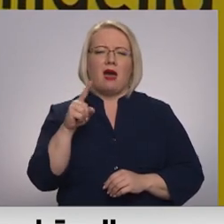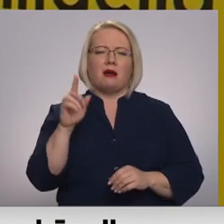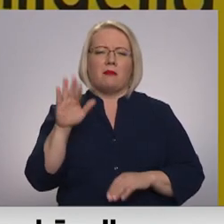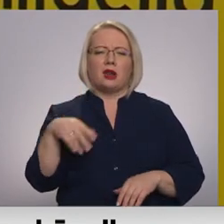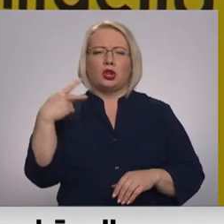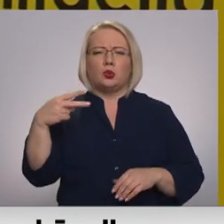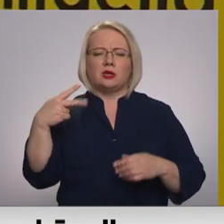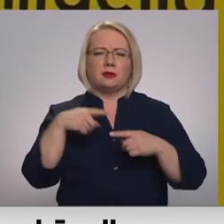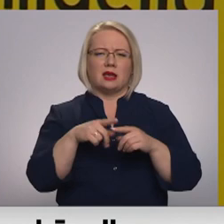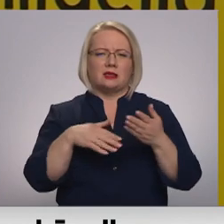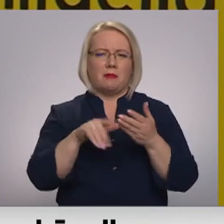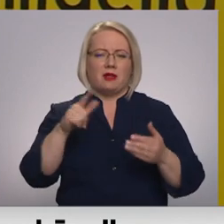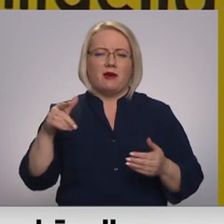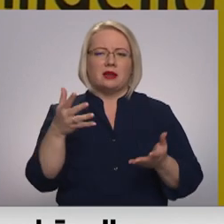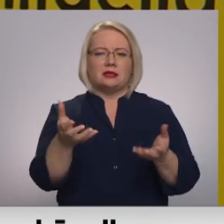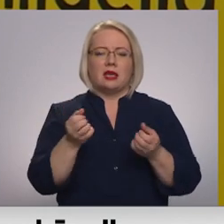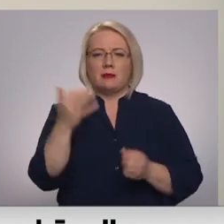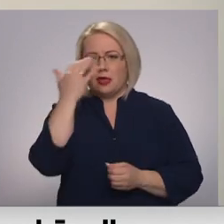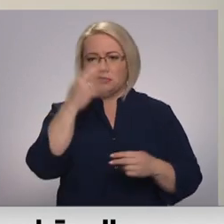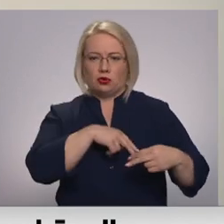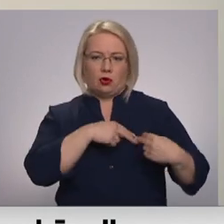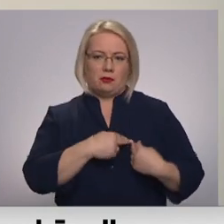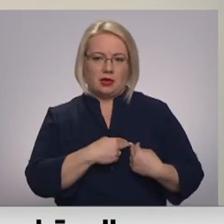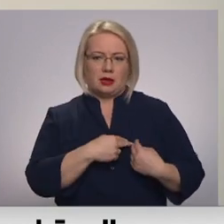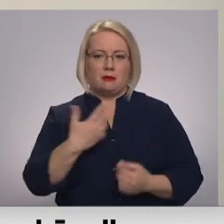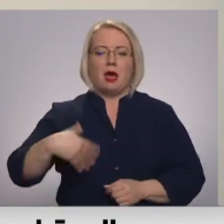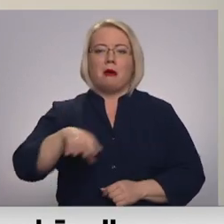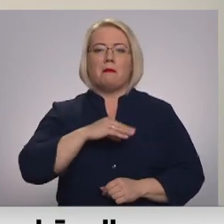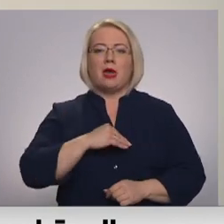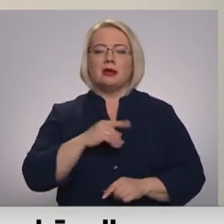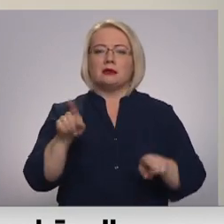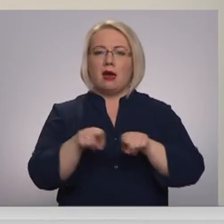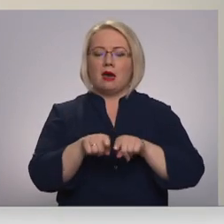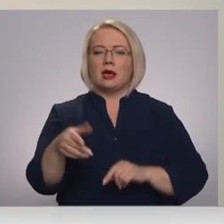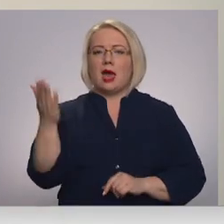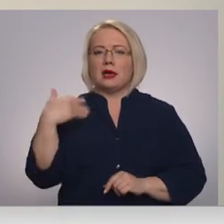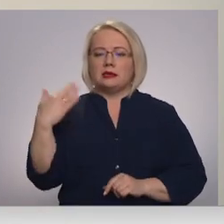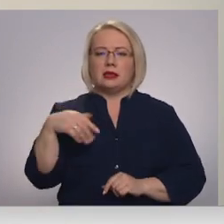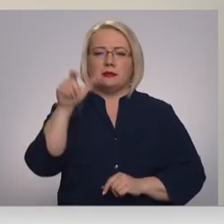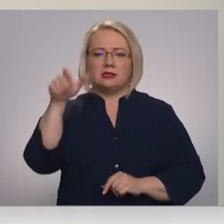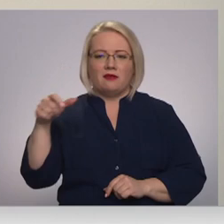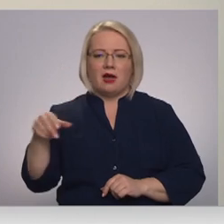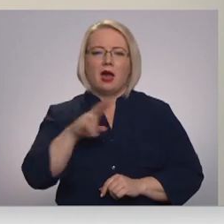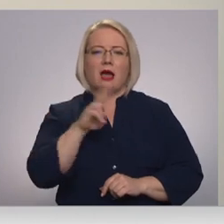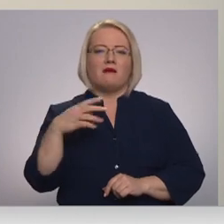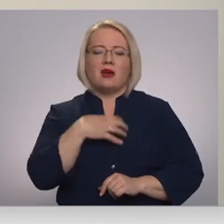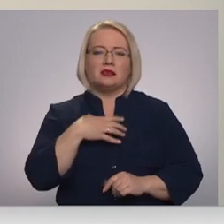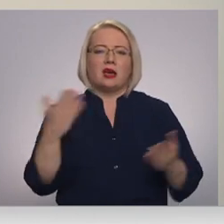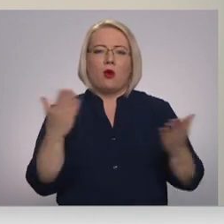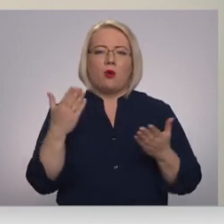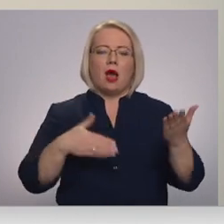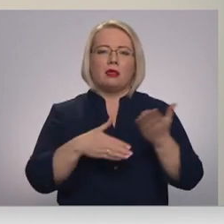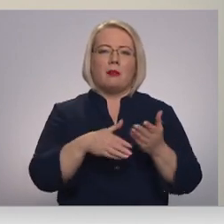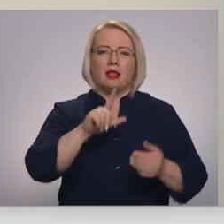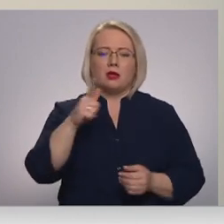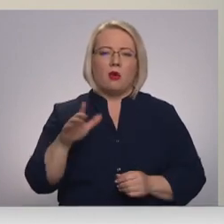līdzekļus var saņemt Latvijas neredzīgo biedrībā. Mēs arī aicinām cilvēkus, ja viņam ir kāda vajadzība, pēc kāda palīga līdzekļa, kas nav šobrīd,